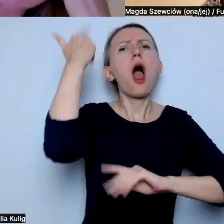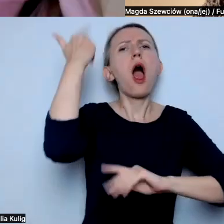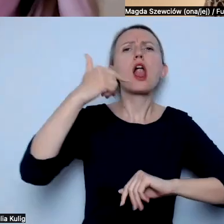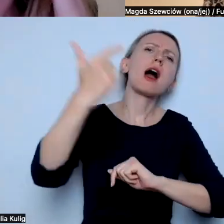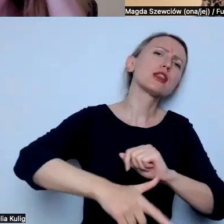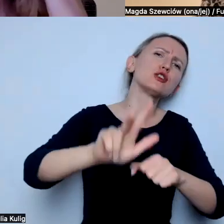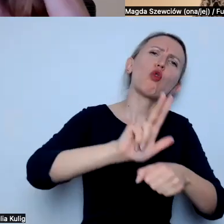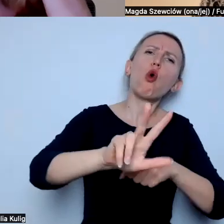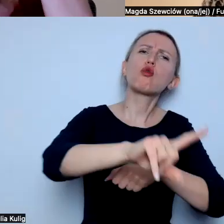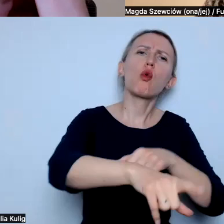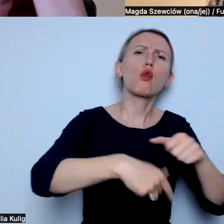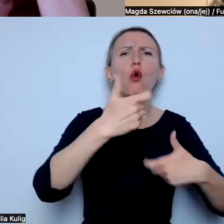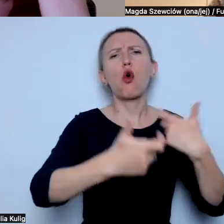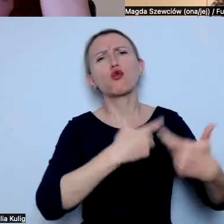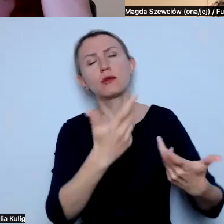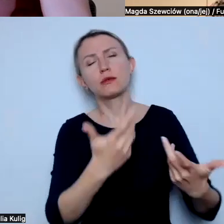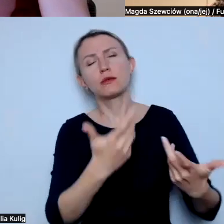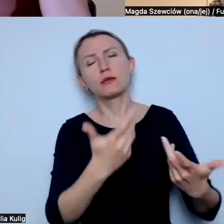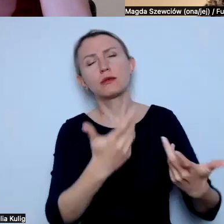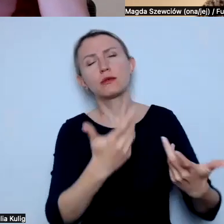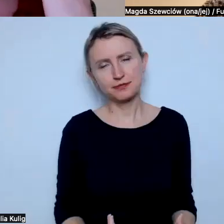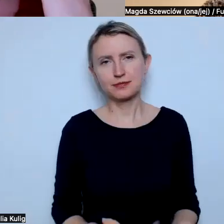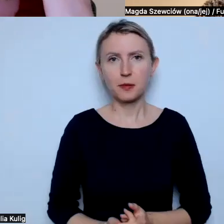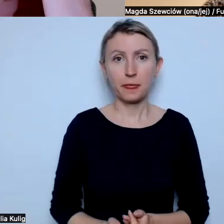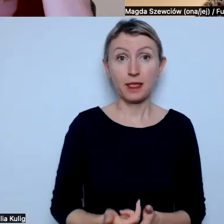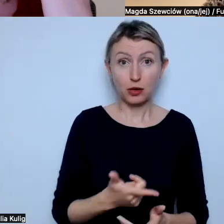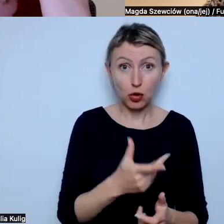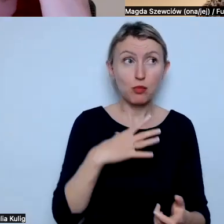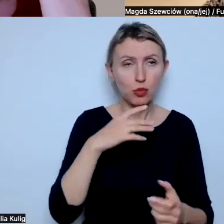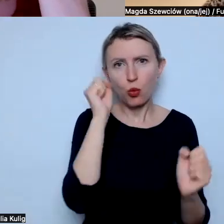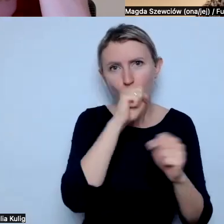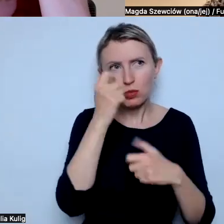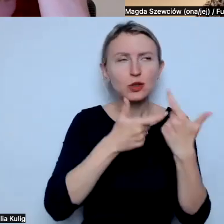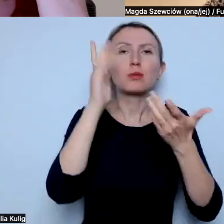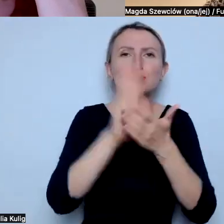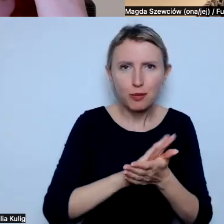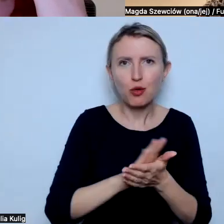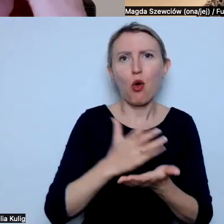roku ktoś coś, jeśli zrobił idiotyzm, przeprosił,